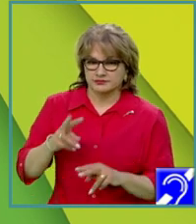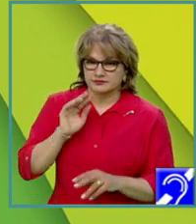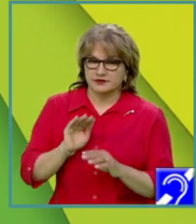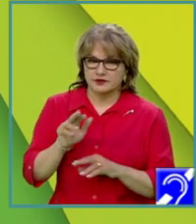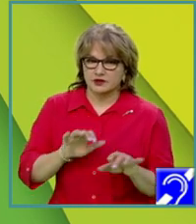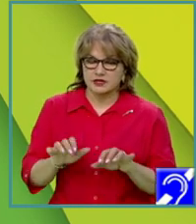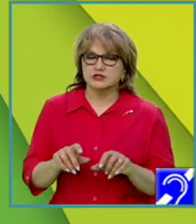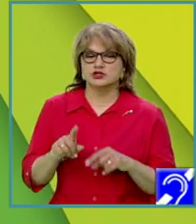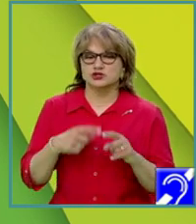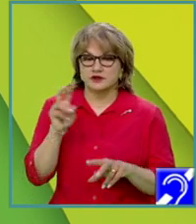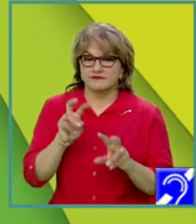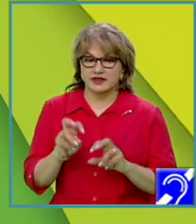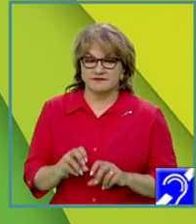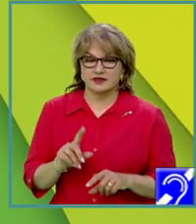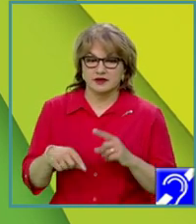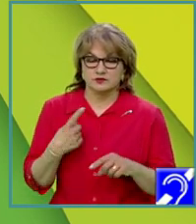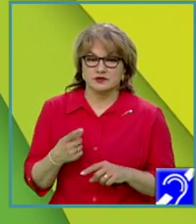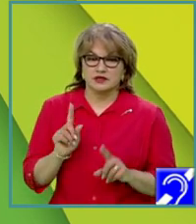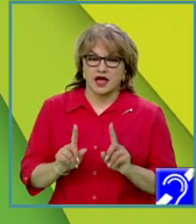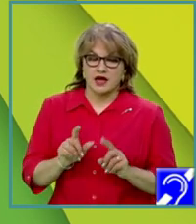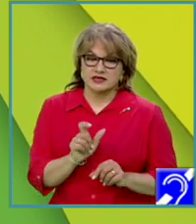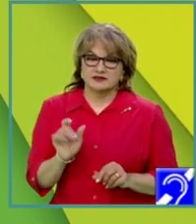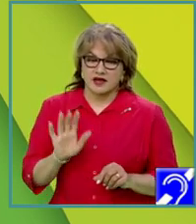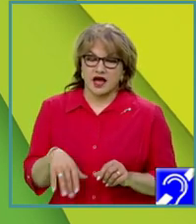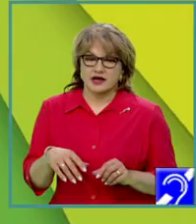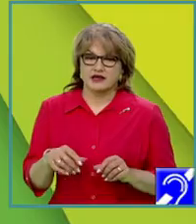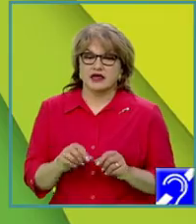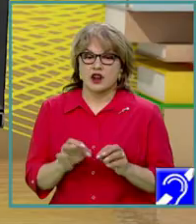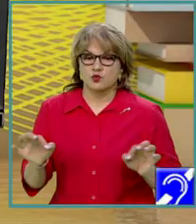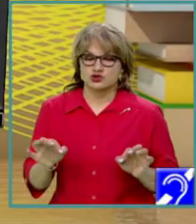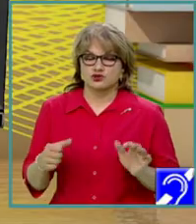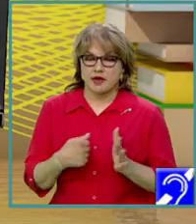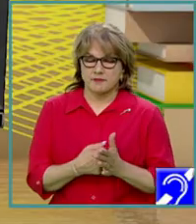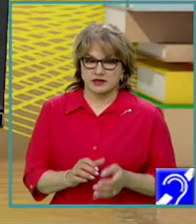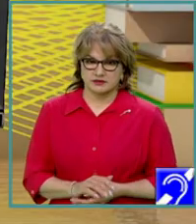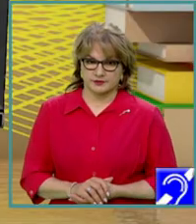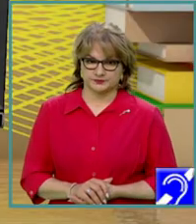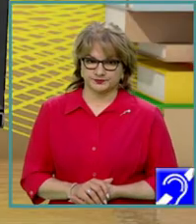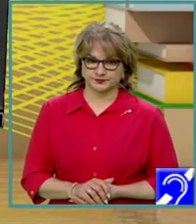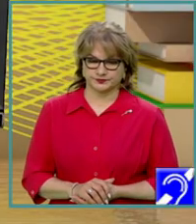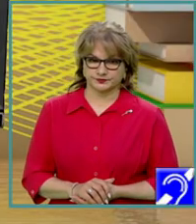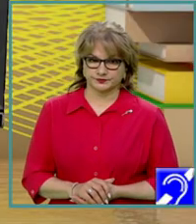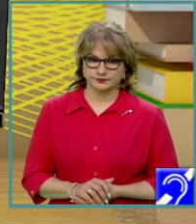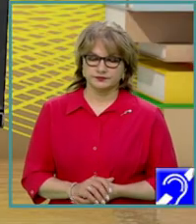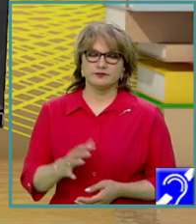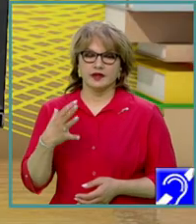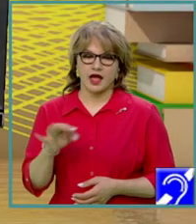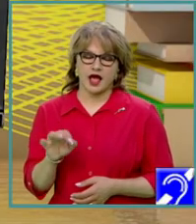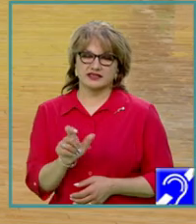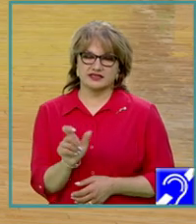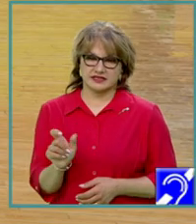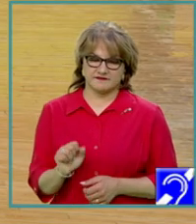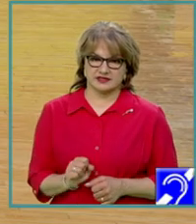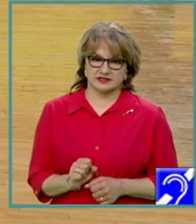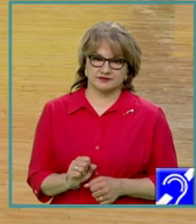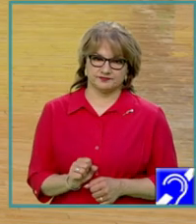verificăm dacă secvența are lungime maximă. Un alt tip de secvență